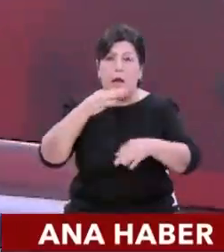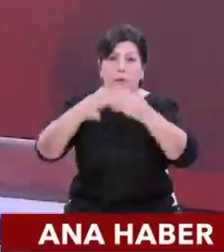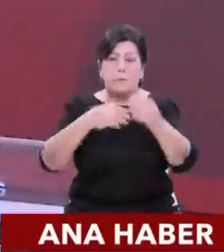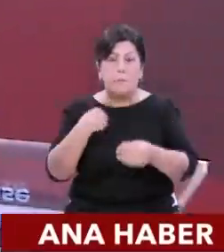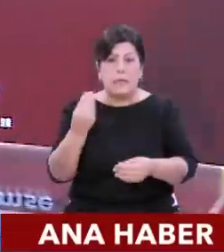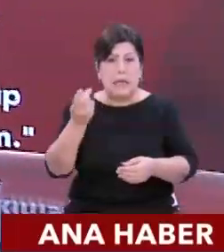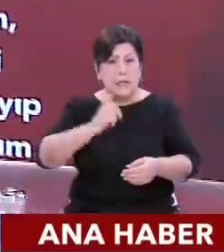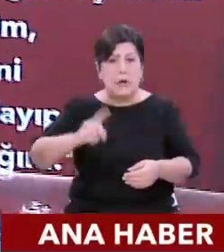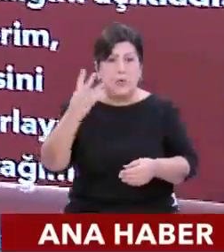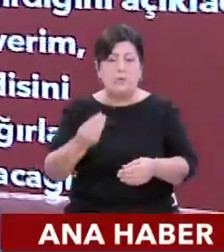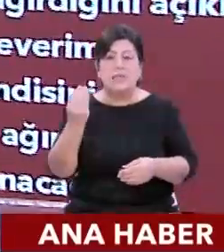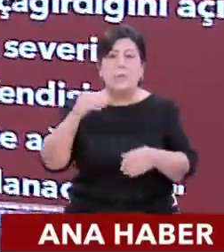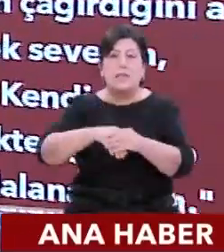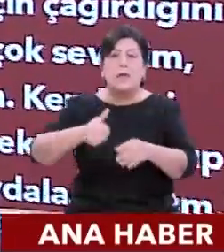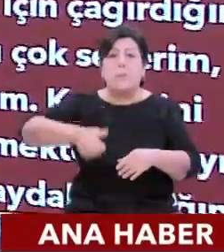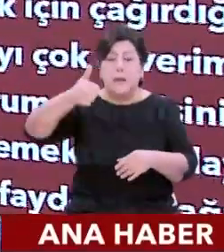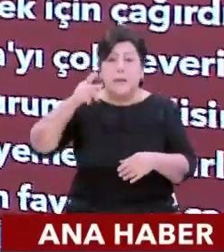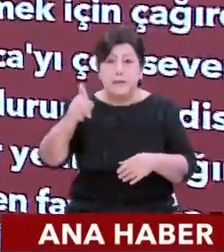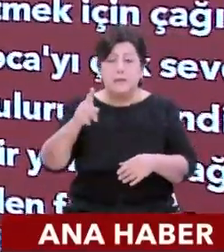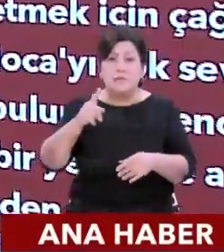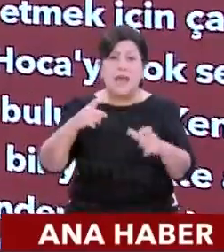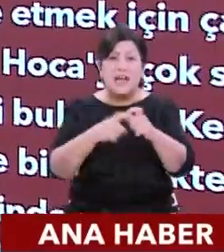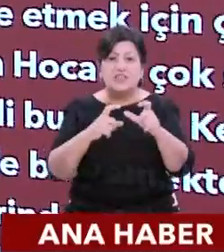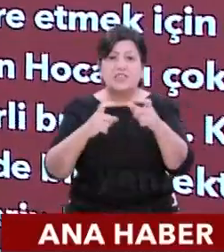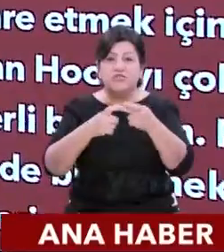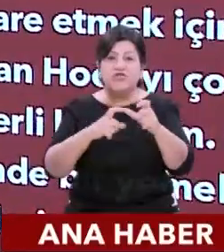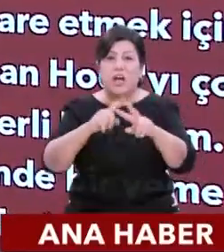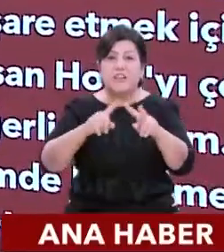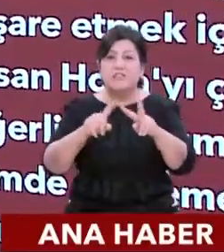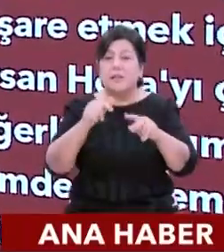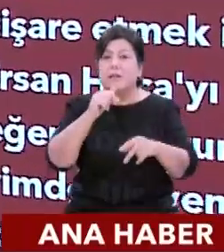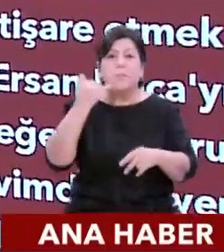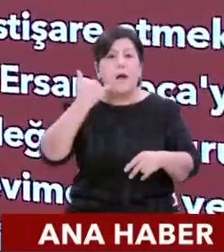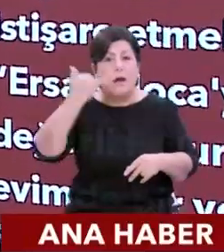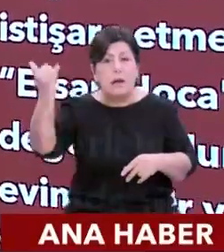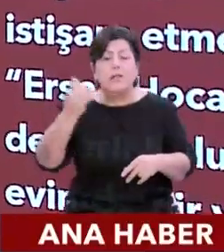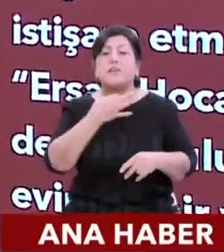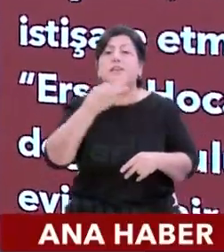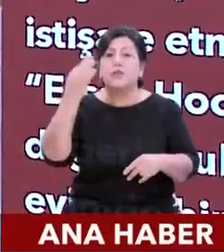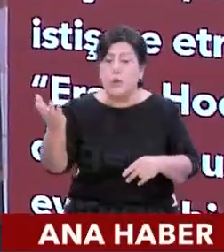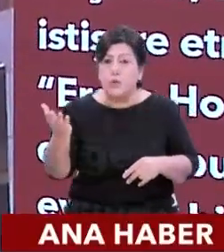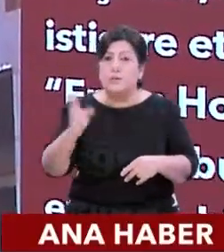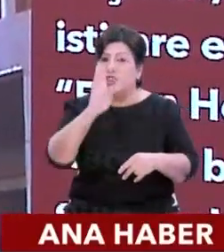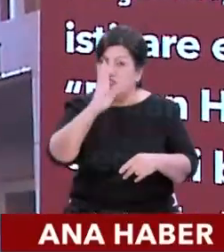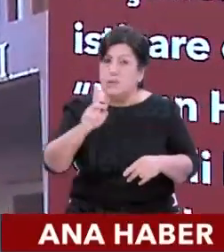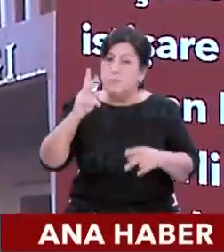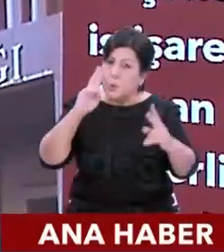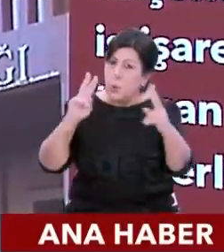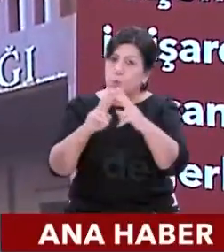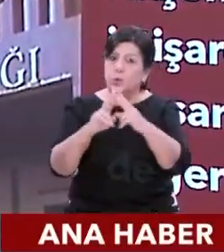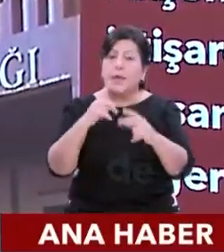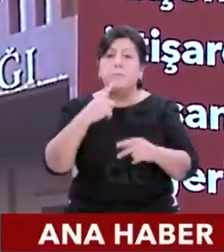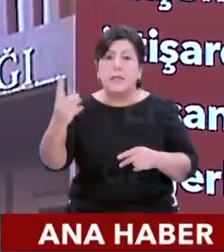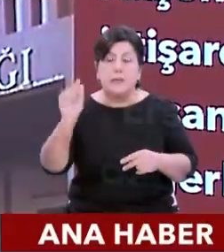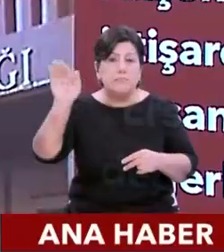Akşener'de Ersan Şen'i aradı, teşekkür etti. Ciddiyseniz görüşelim dedi.